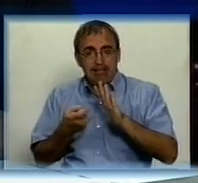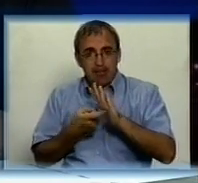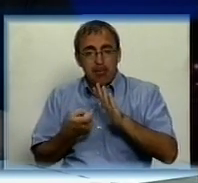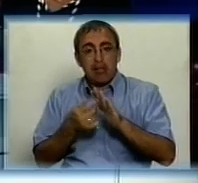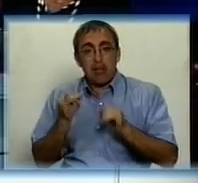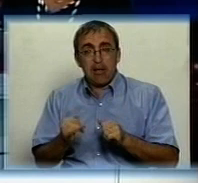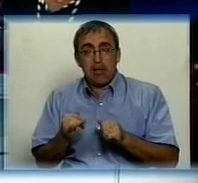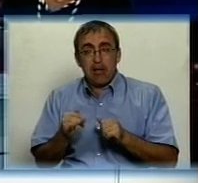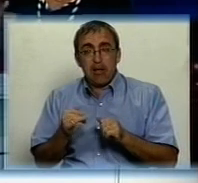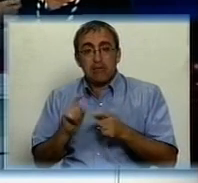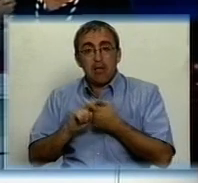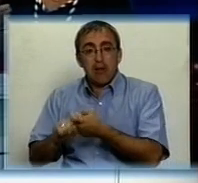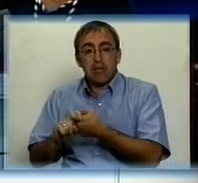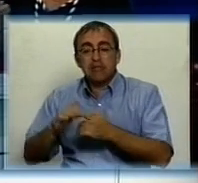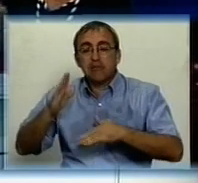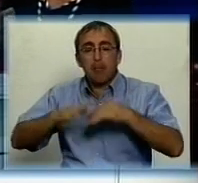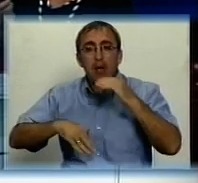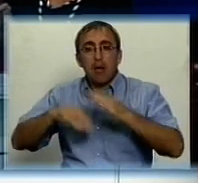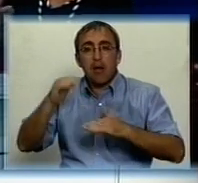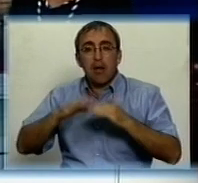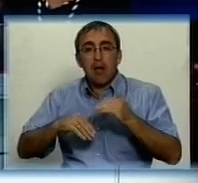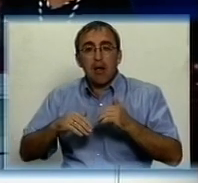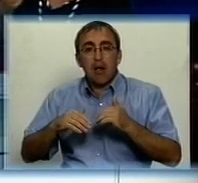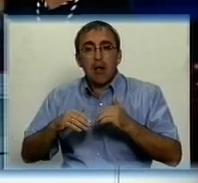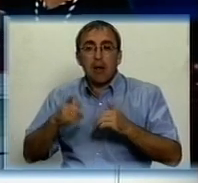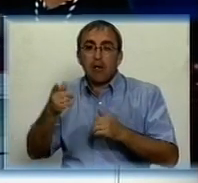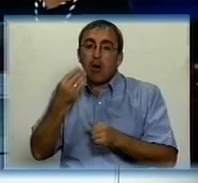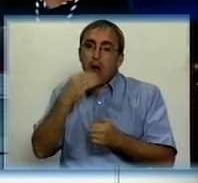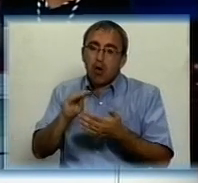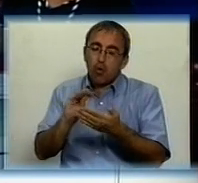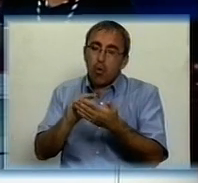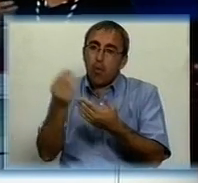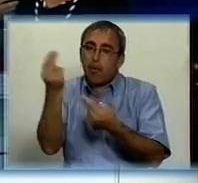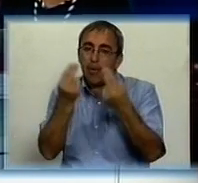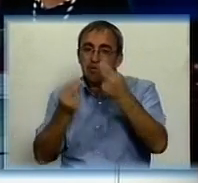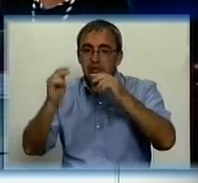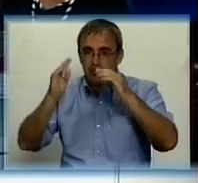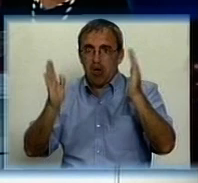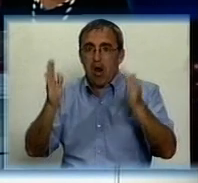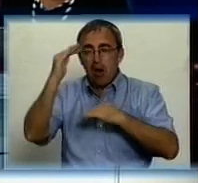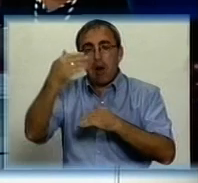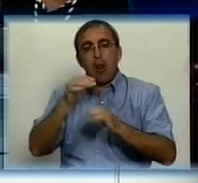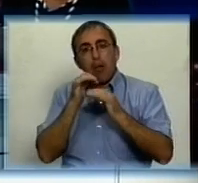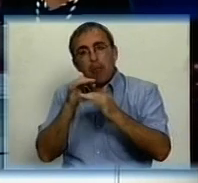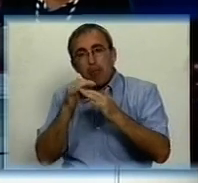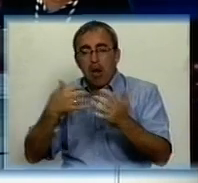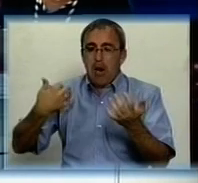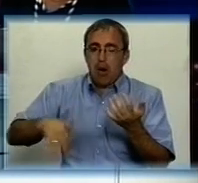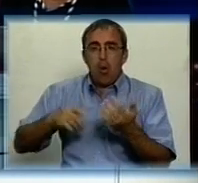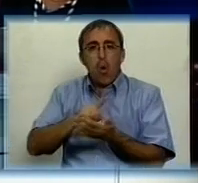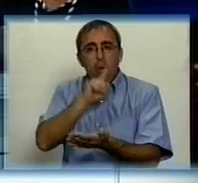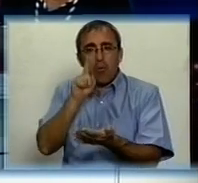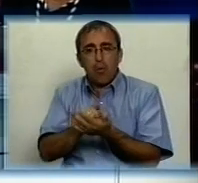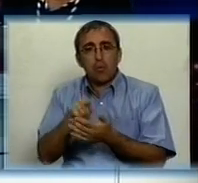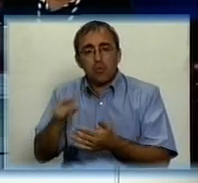в залежності від спеціалізації мистецького факультету, чи ти гарно пишеш картини, чи ти граєш на трубі, на гітарі, обов'язково